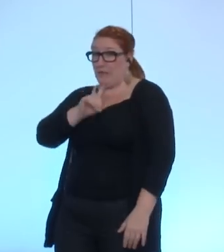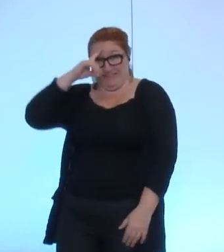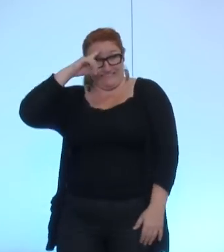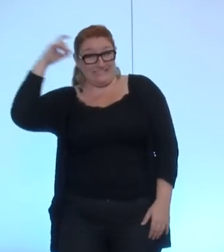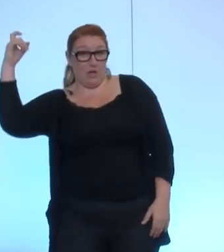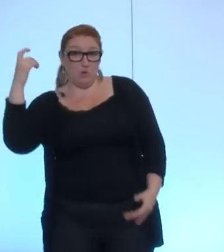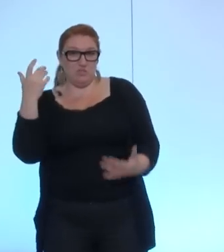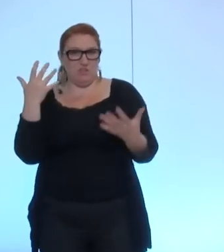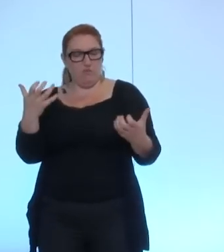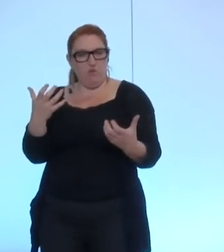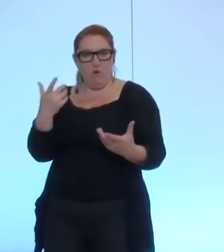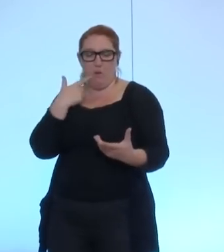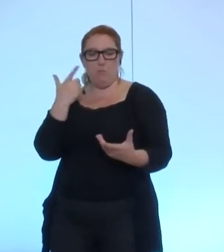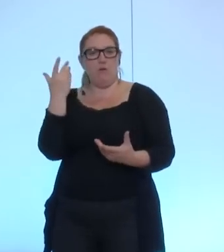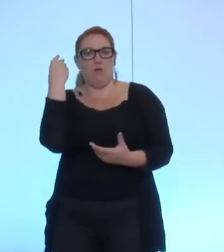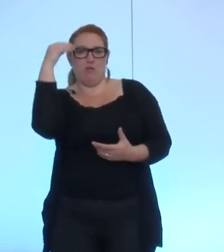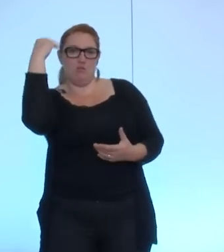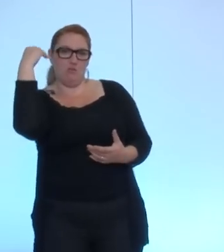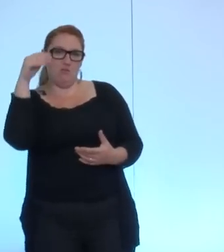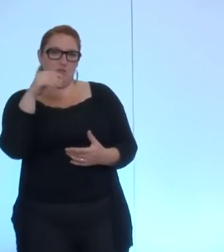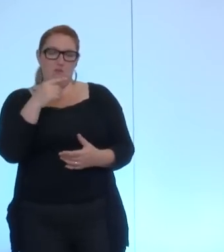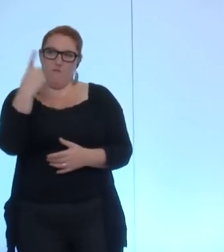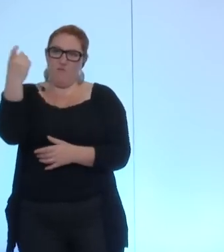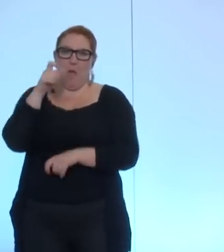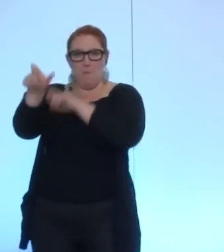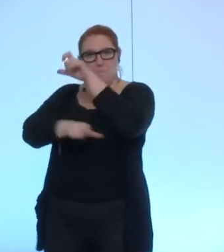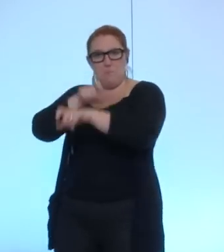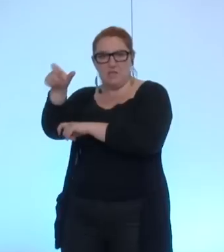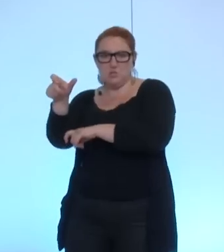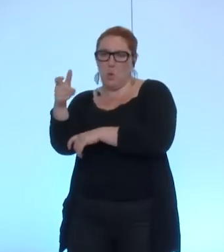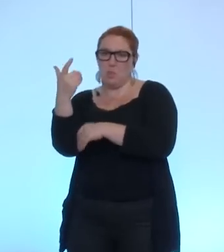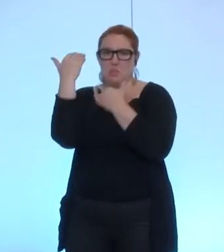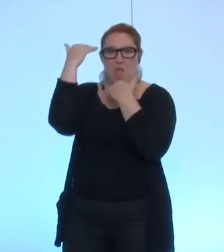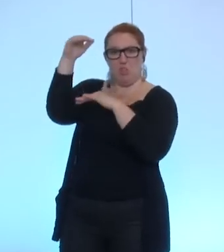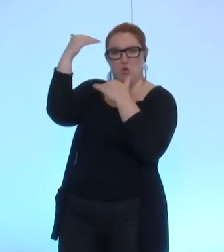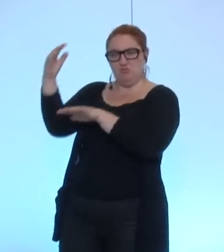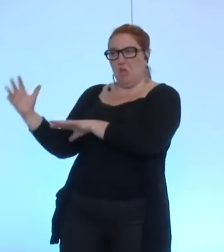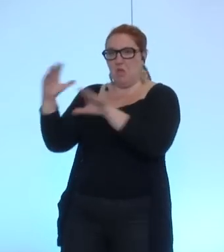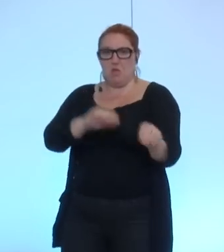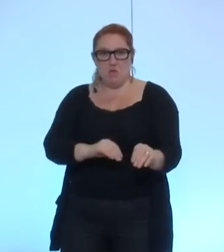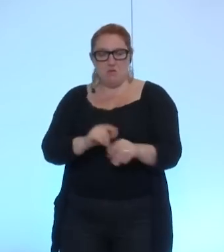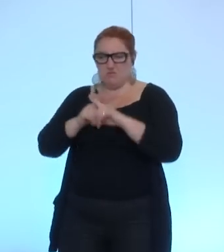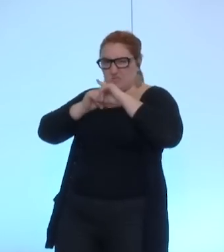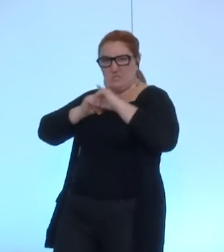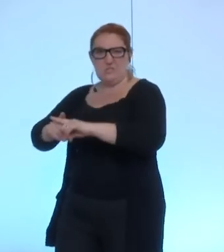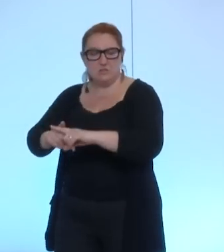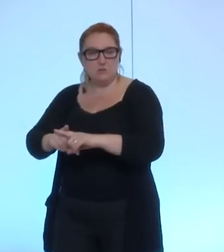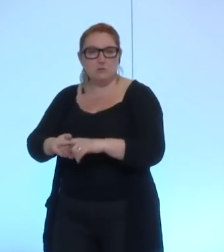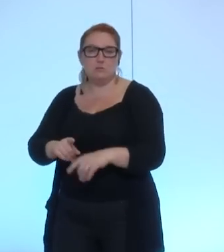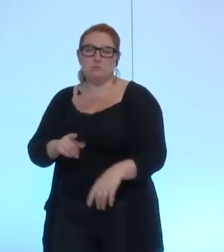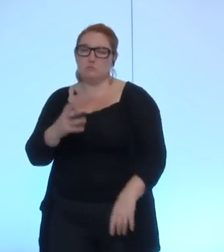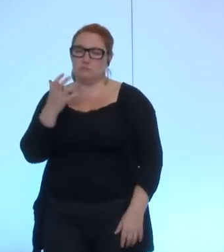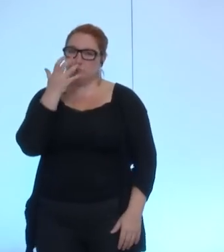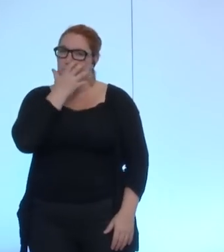voulait amalgamer délinquance et immigration stigmatisant une partie de la population en fonction de ses origines sinistres